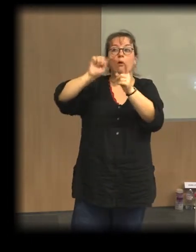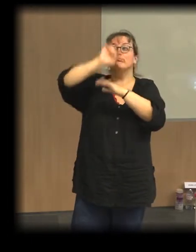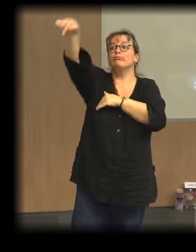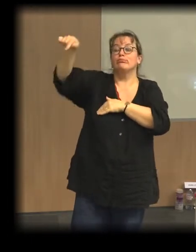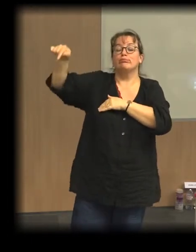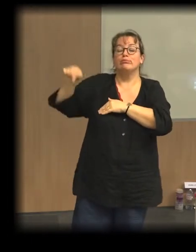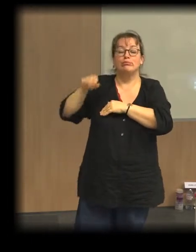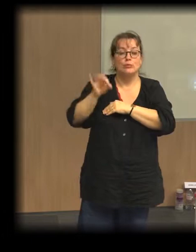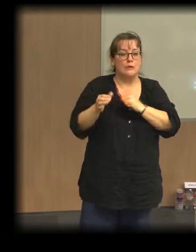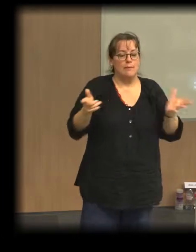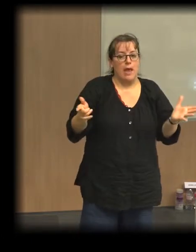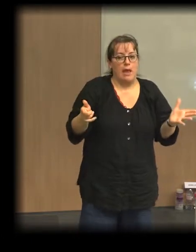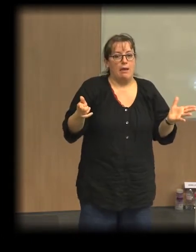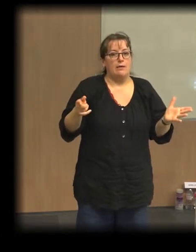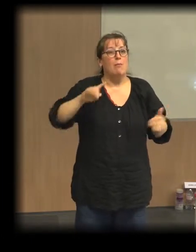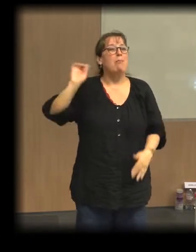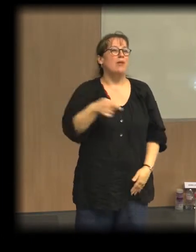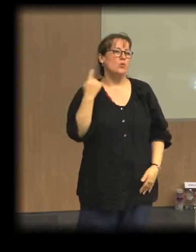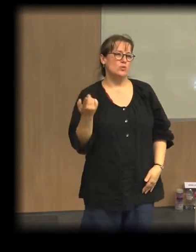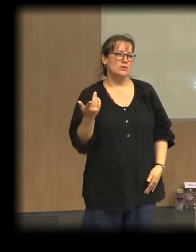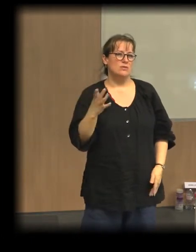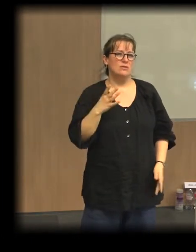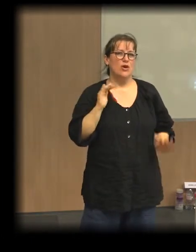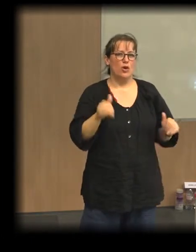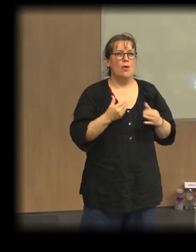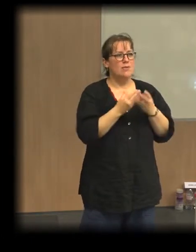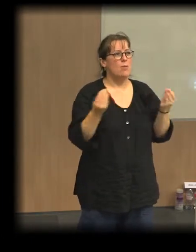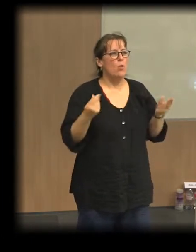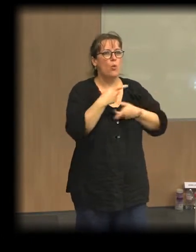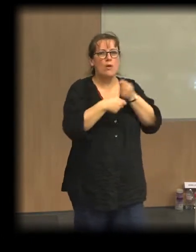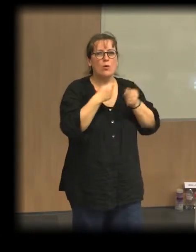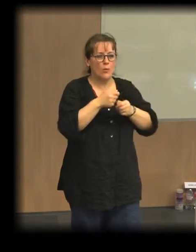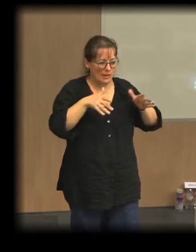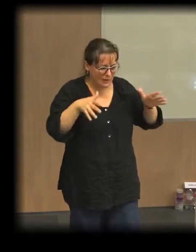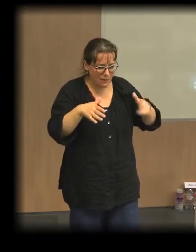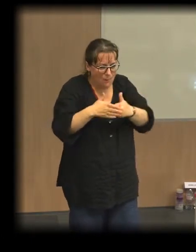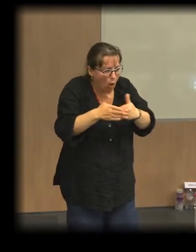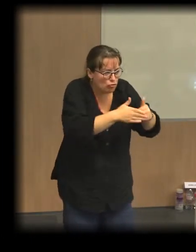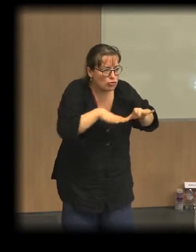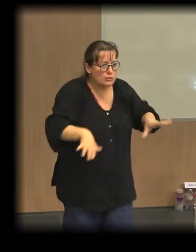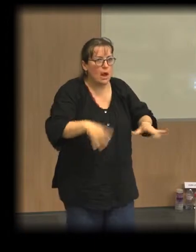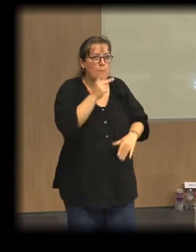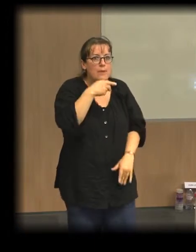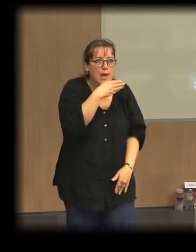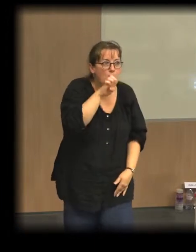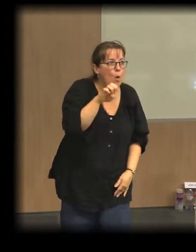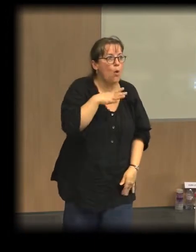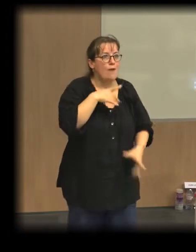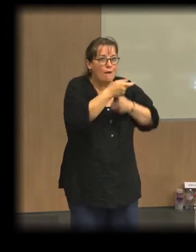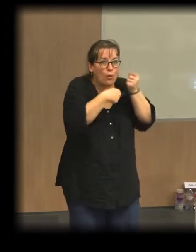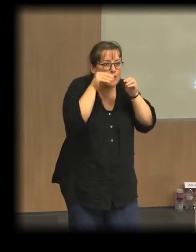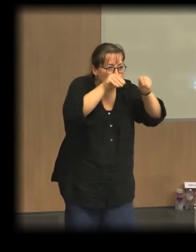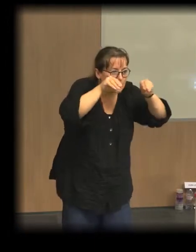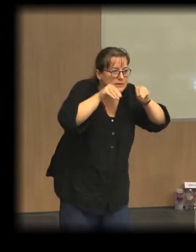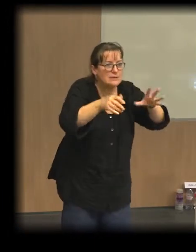'intégralité de l'économie marchande. Il y une économie marchande qui est restée beaucoup plus territorialisée avec des PME, avec des commerçants,